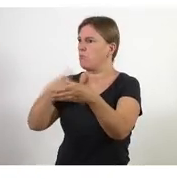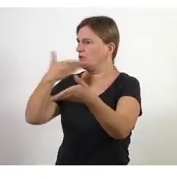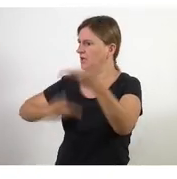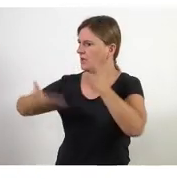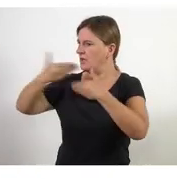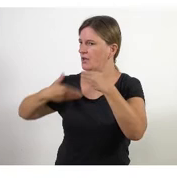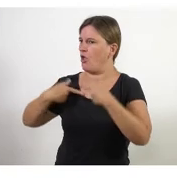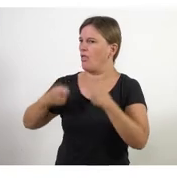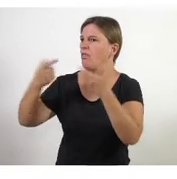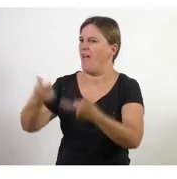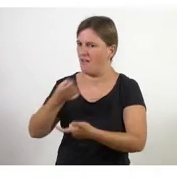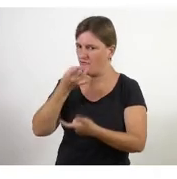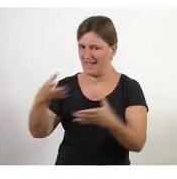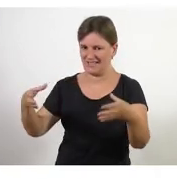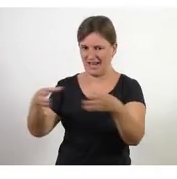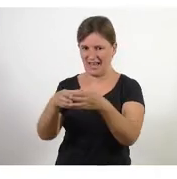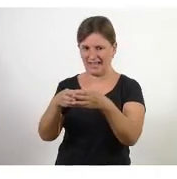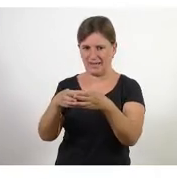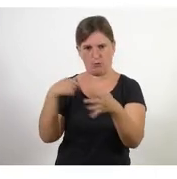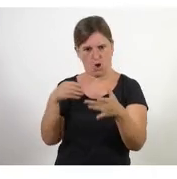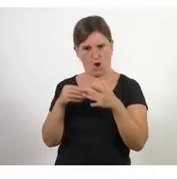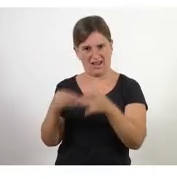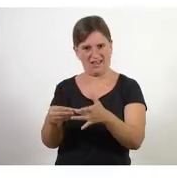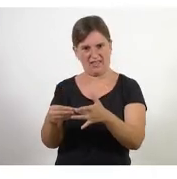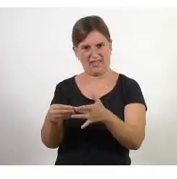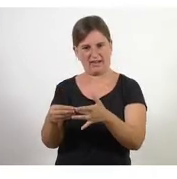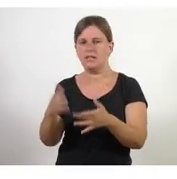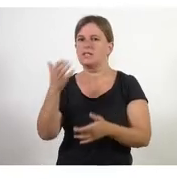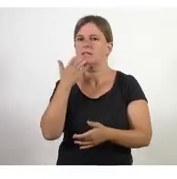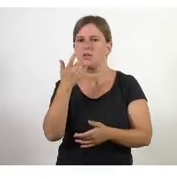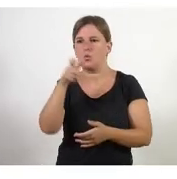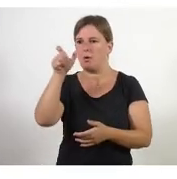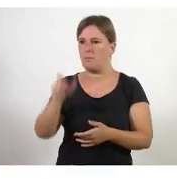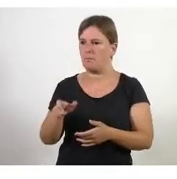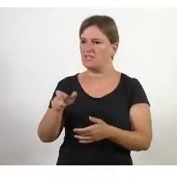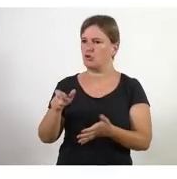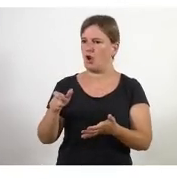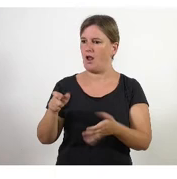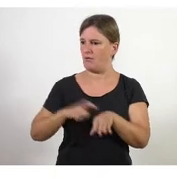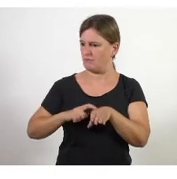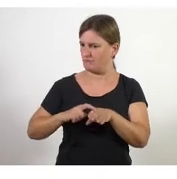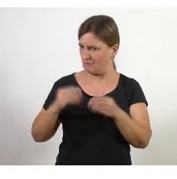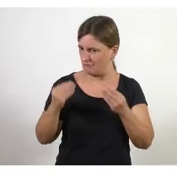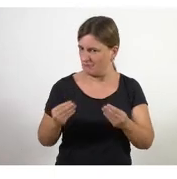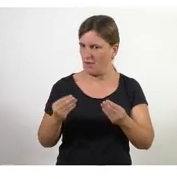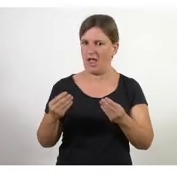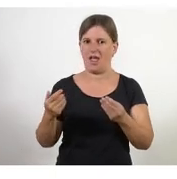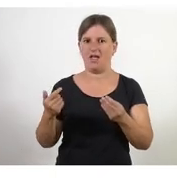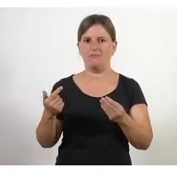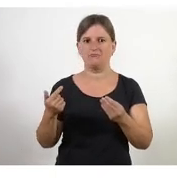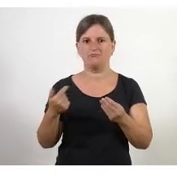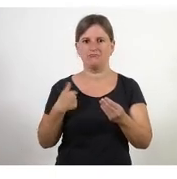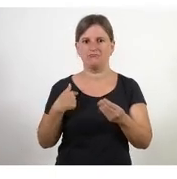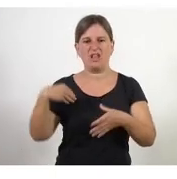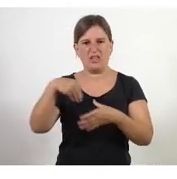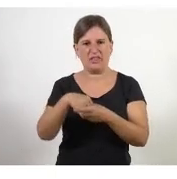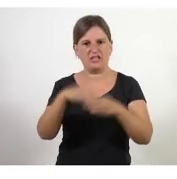és una persona que si té un cert tarannà dins de l'organització si té una certa posició